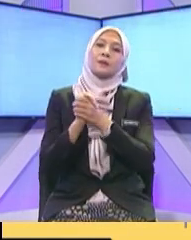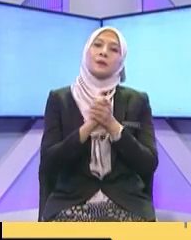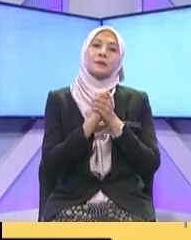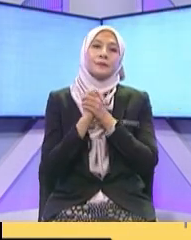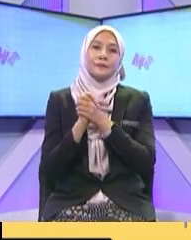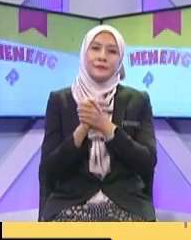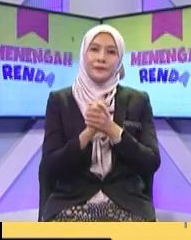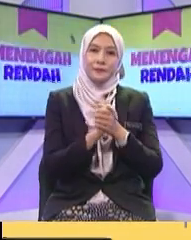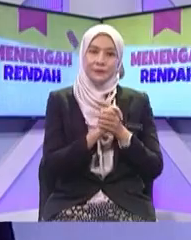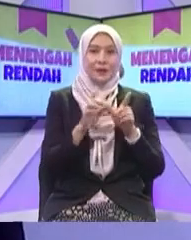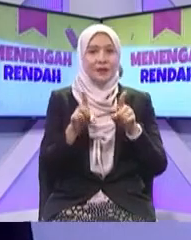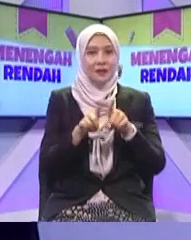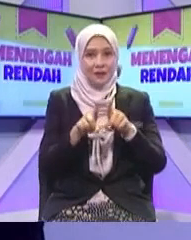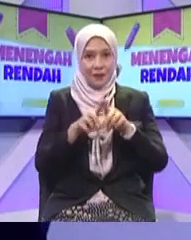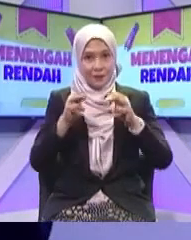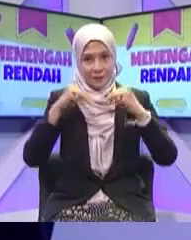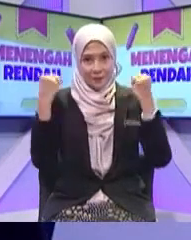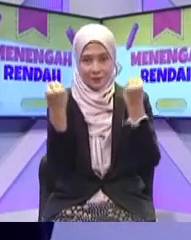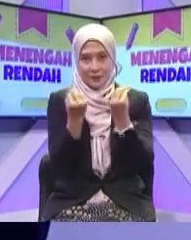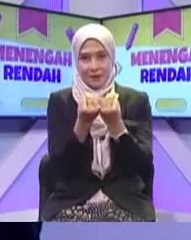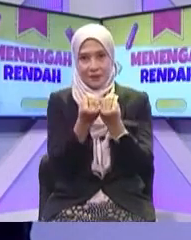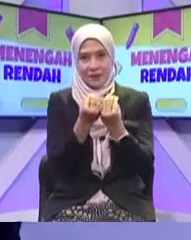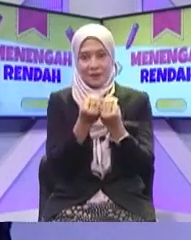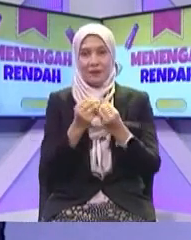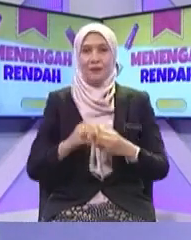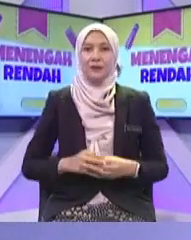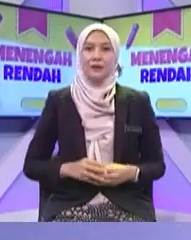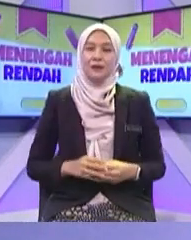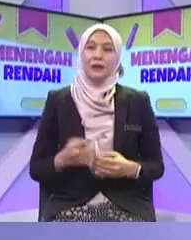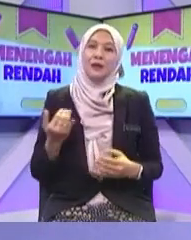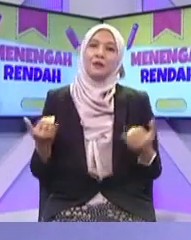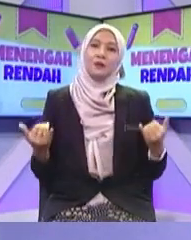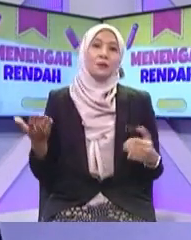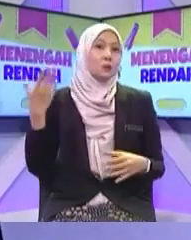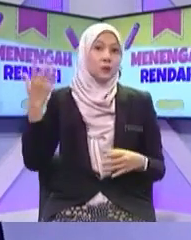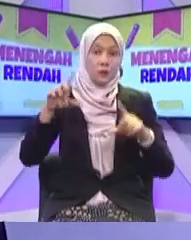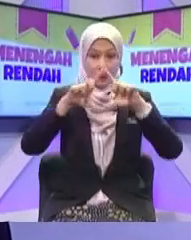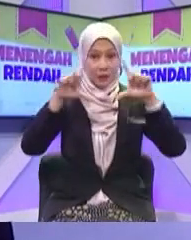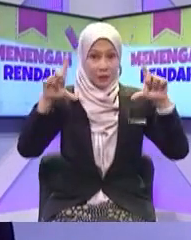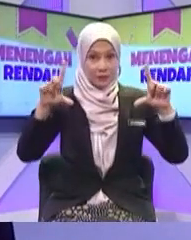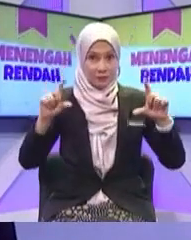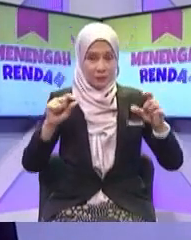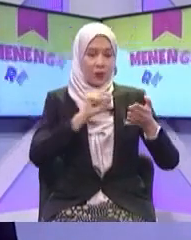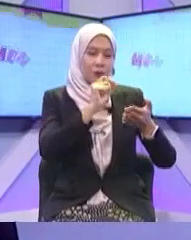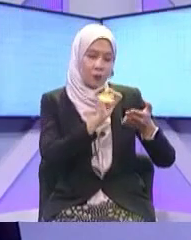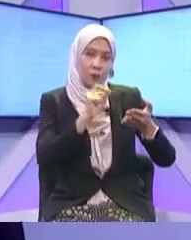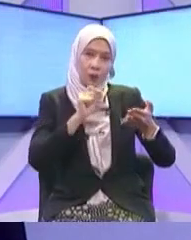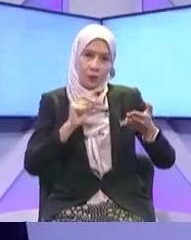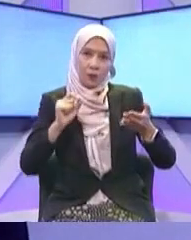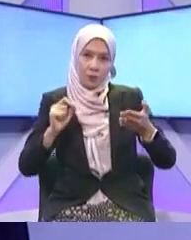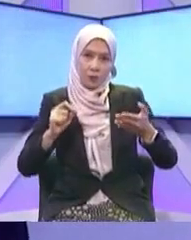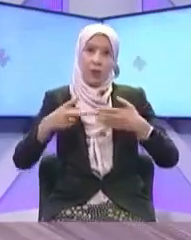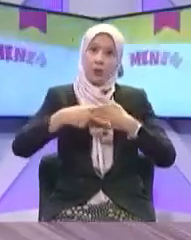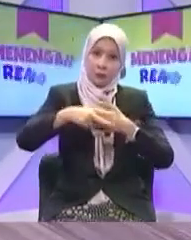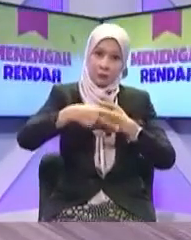Kat ucapan Sekarang kita hantar Yang bentuk video Betul Bentuk video Selamat hari raya